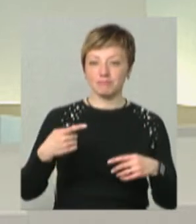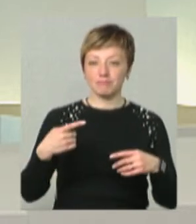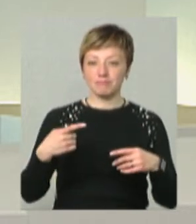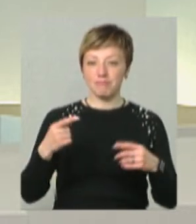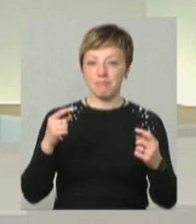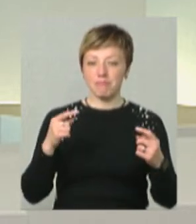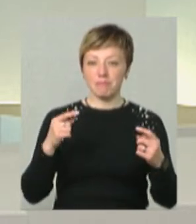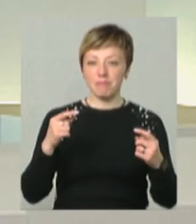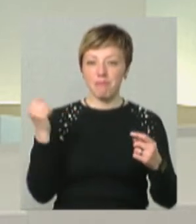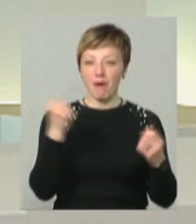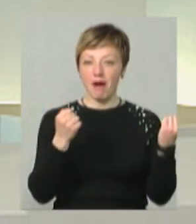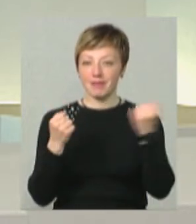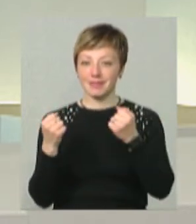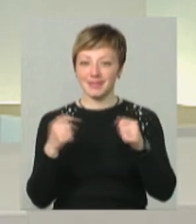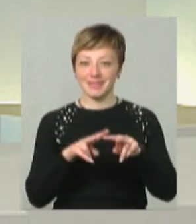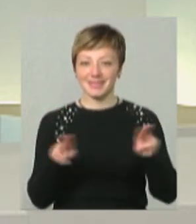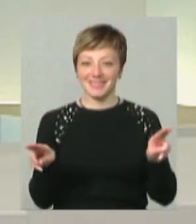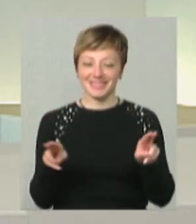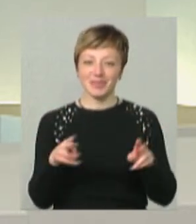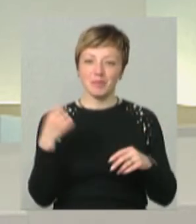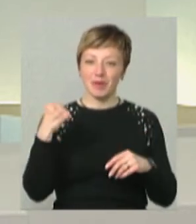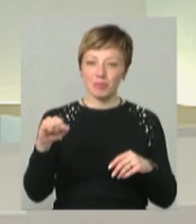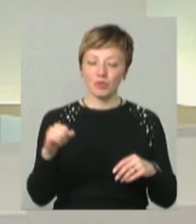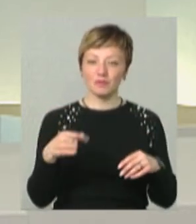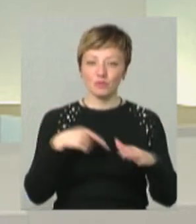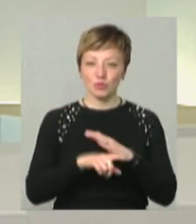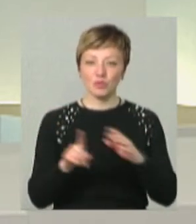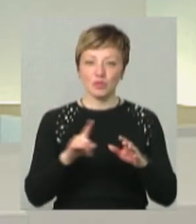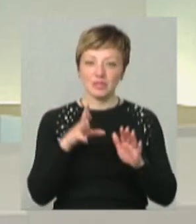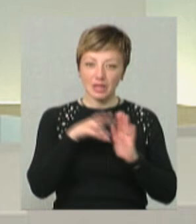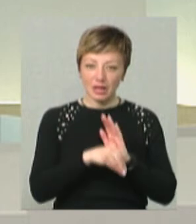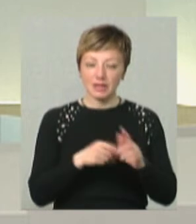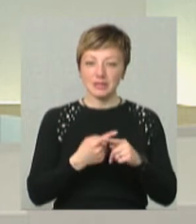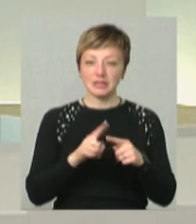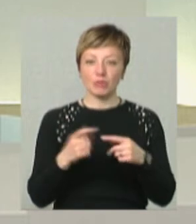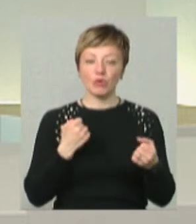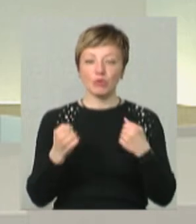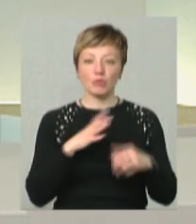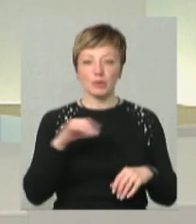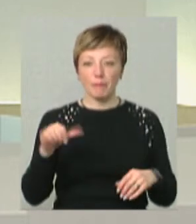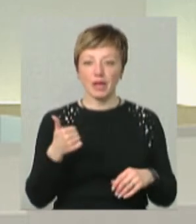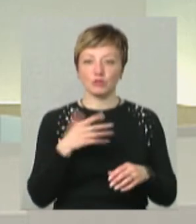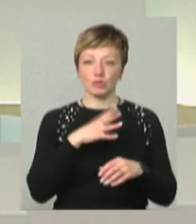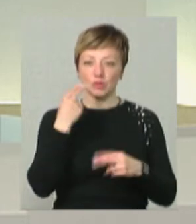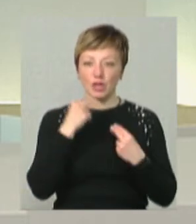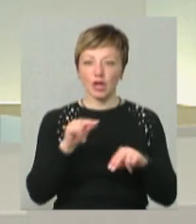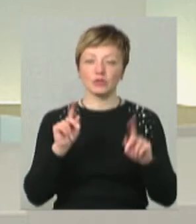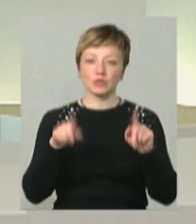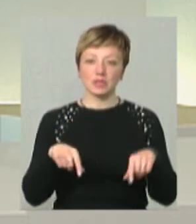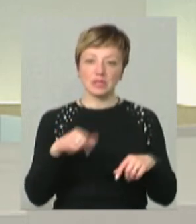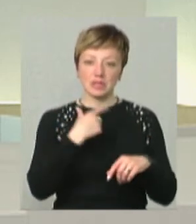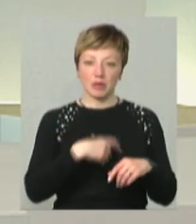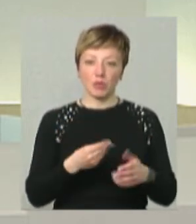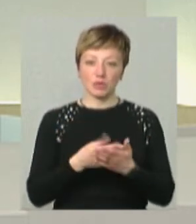як сьогодні кажуть, в чомусь перемогти, тому що в нас все закладено, ця боротьба, бути першим, бути краще, тоді вона, як